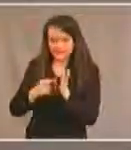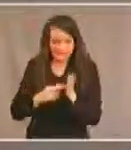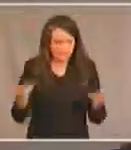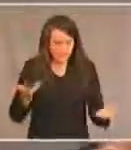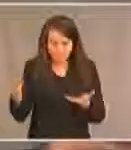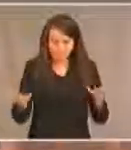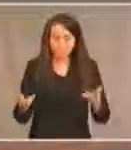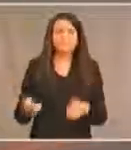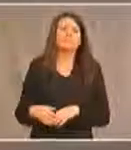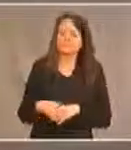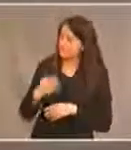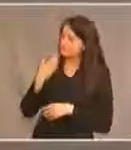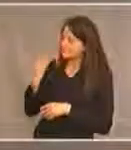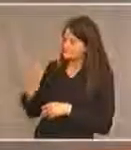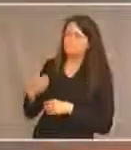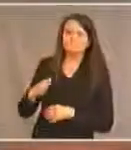Nous avons reçu une autre question.